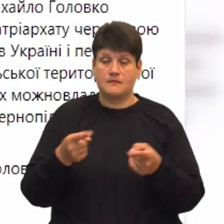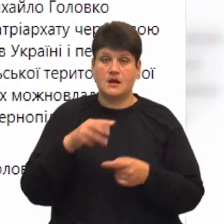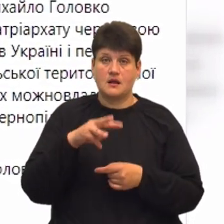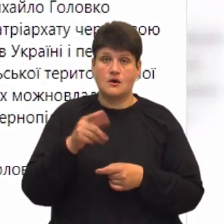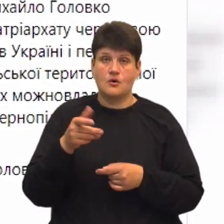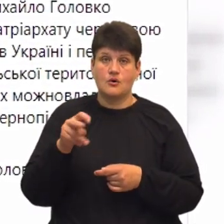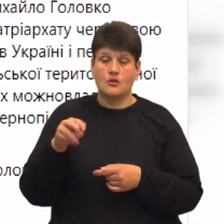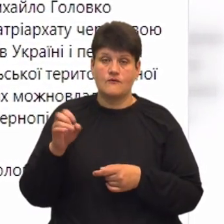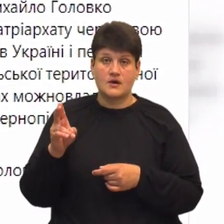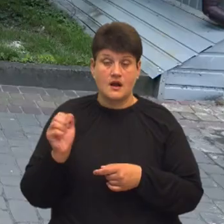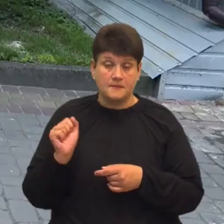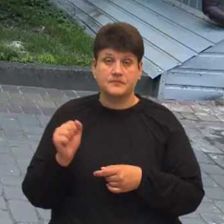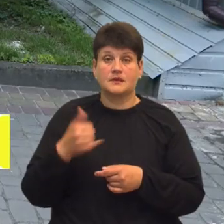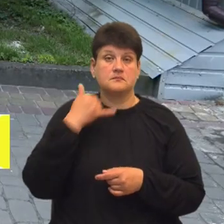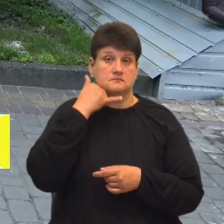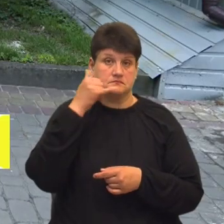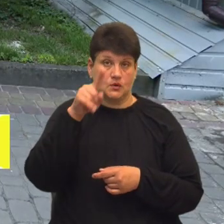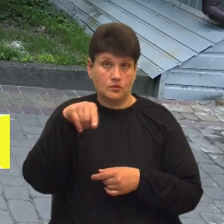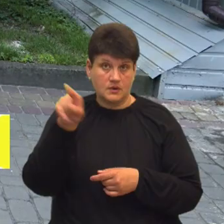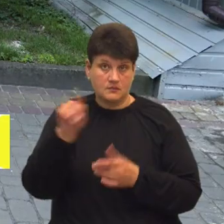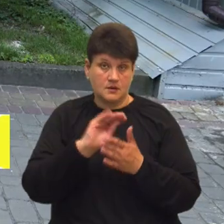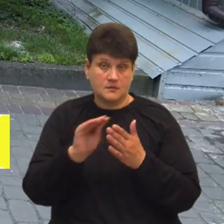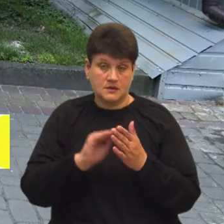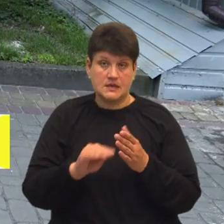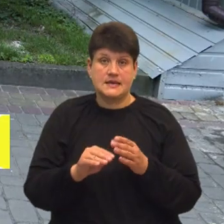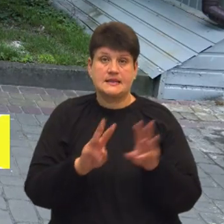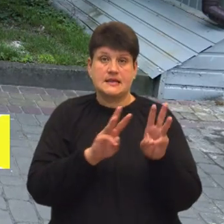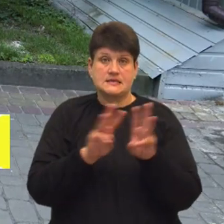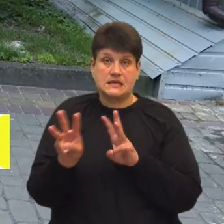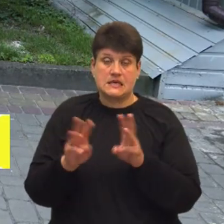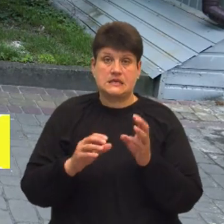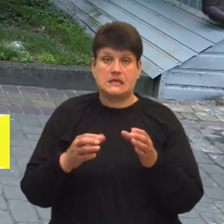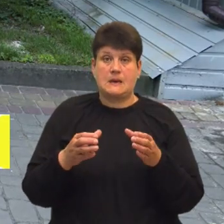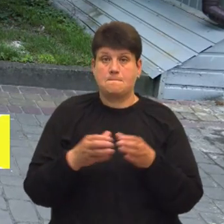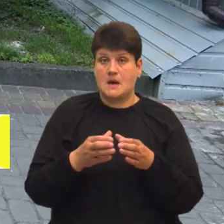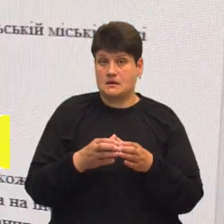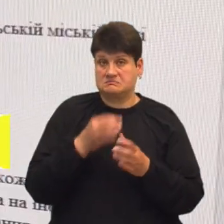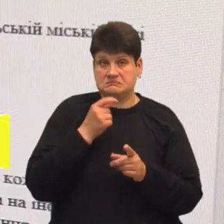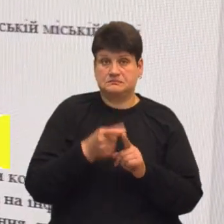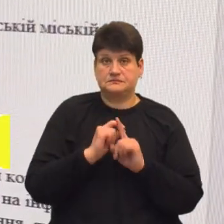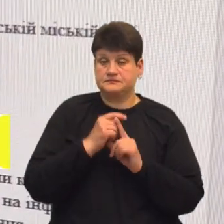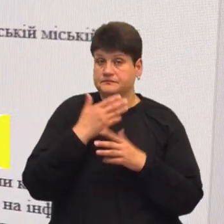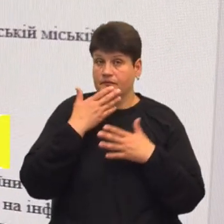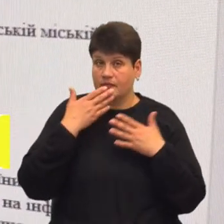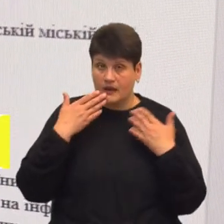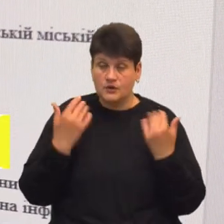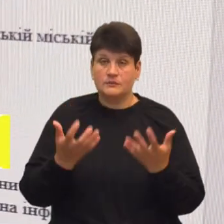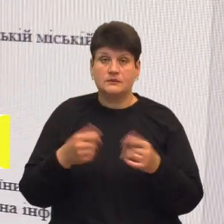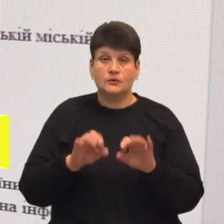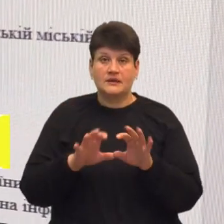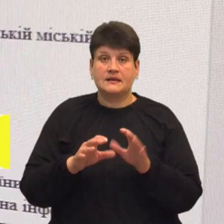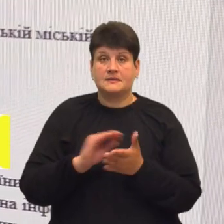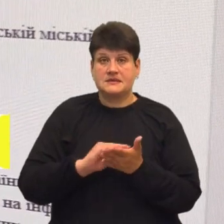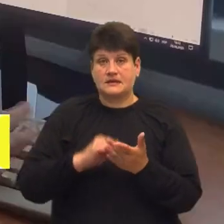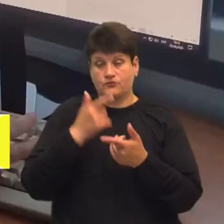Ми телефонували за номерами, вказаними на сайті партії, там не відповідають. Щоб отримати коментарі, ми написали інформаційні